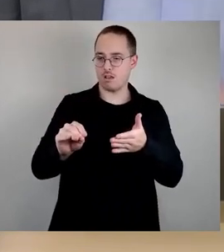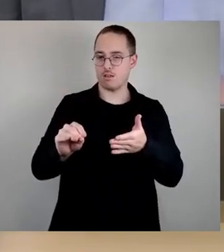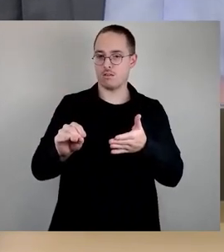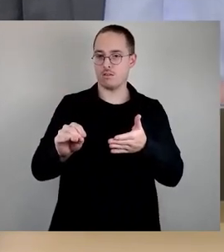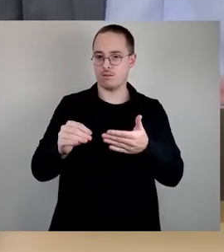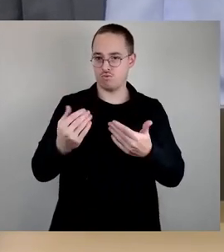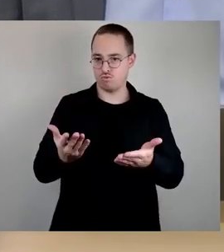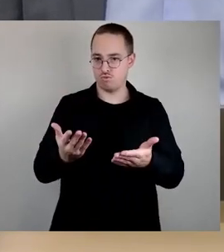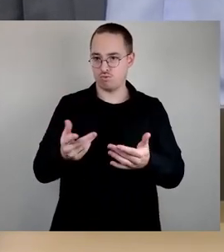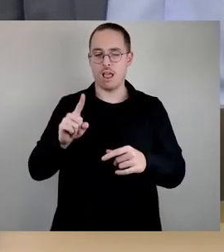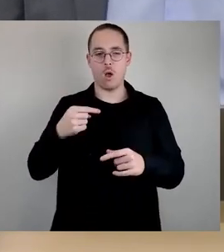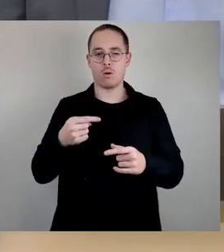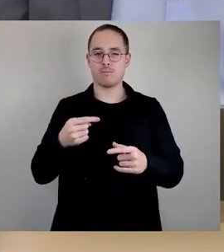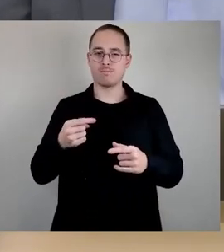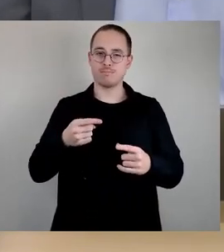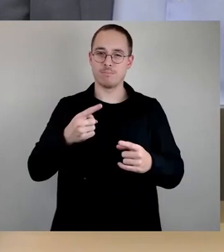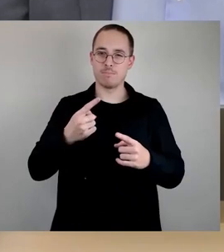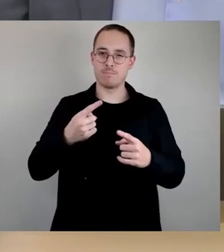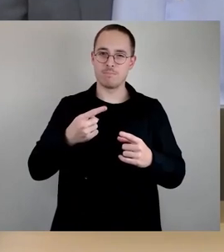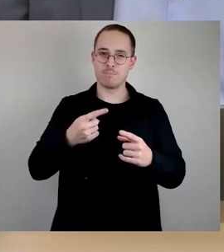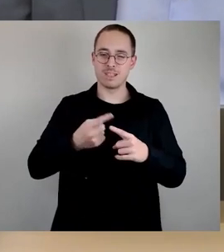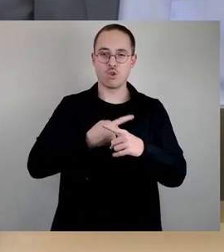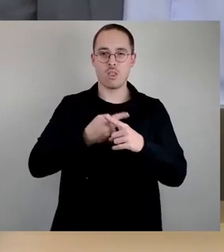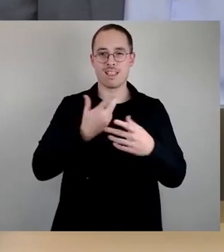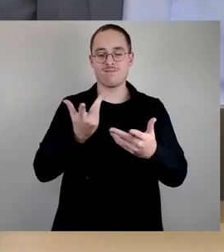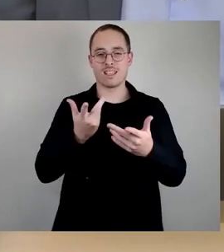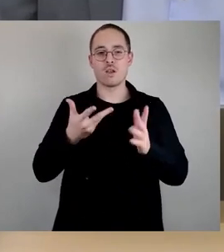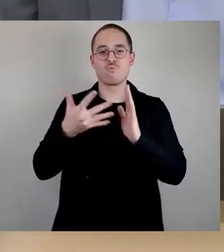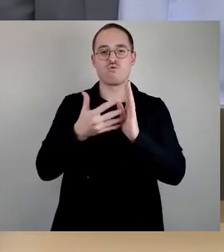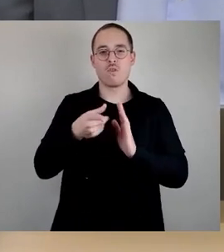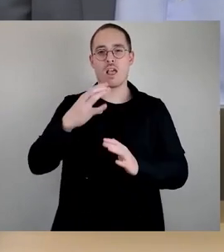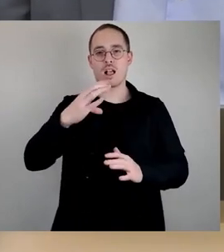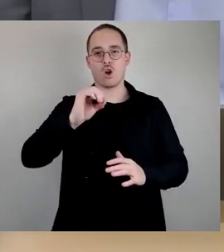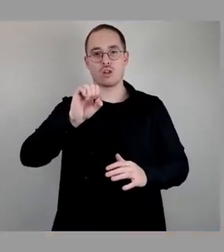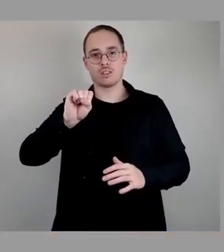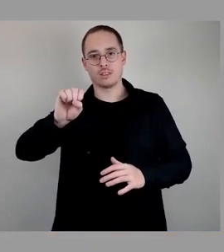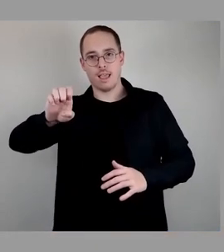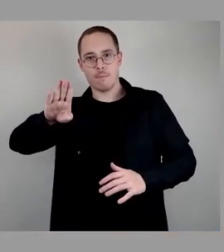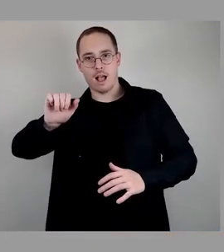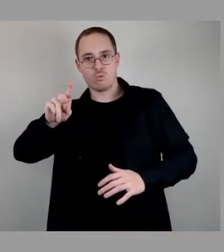Prüfung in Kosse-Baute. Wer dem folgen möchte, den bitte ich jetzt um Stimmzeichen.